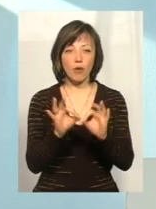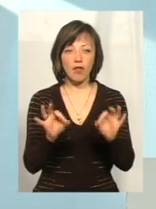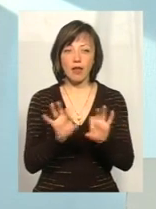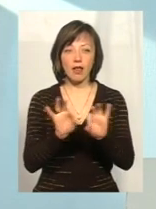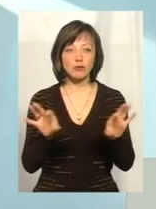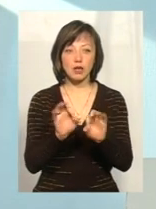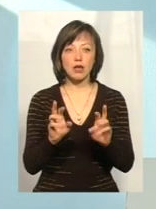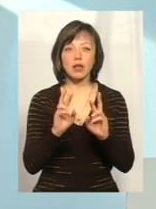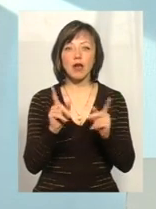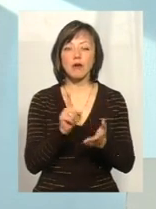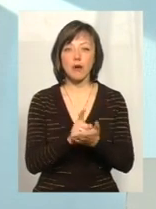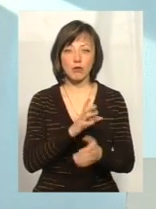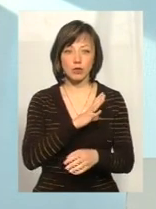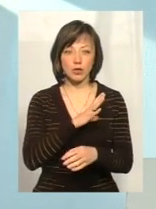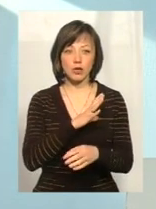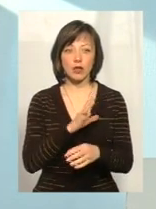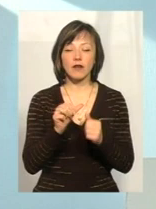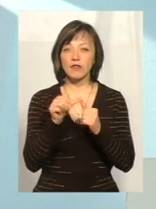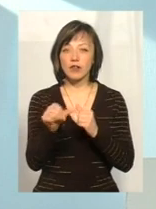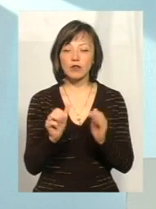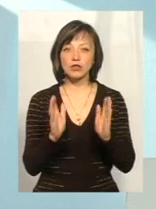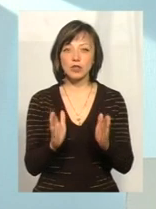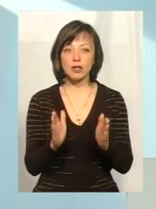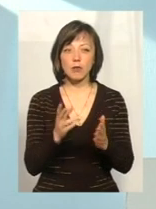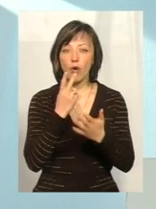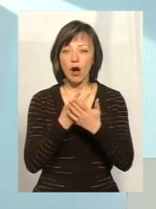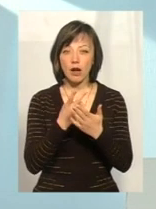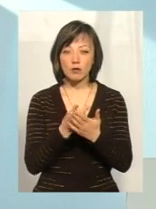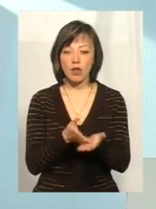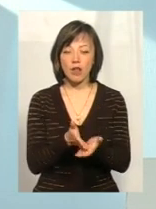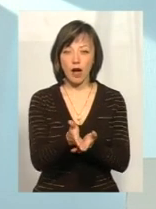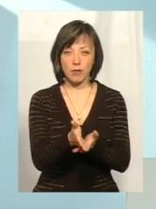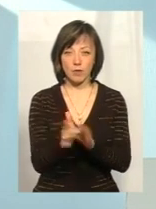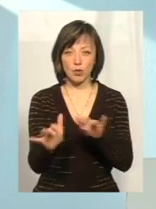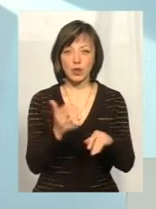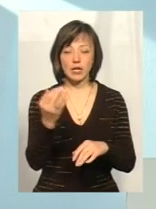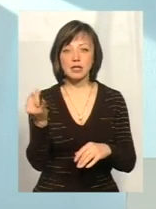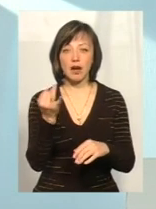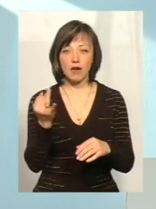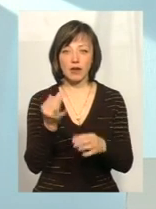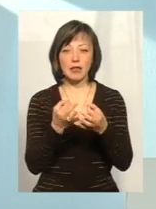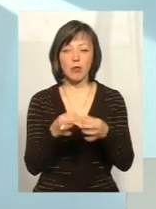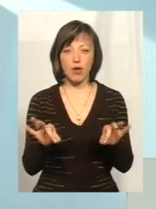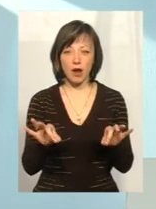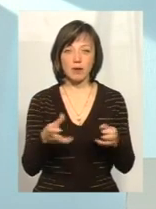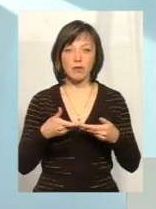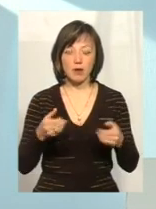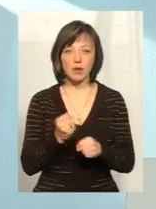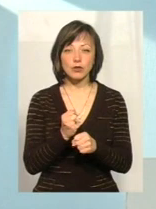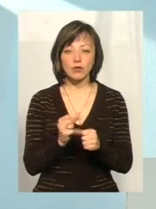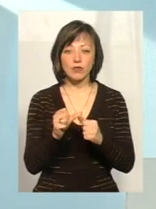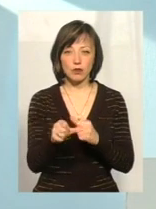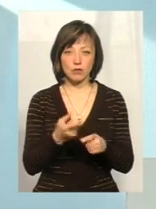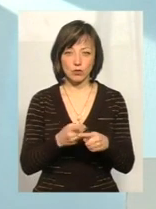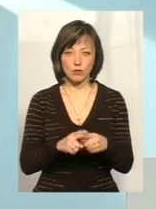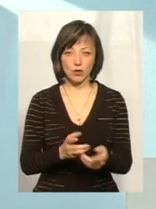розповідають, як має бути. Донори виключно тільки показують напрямок руху. Їх цікава тільки демократія. І ми працюємо виключно